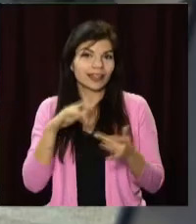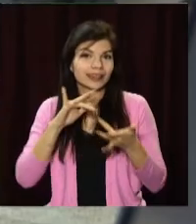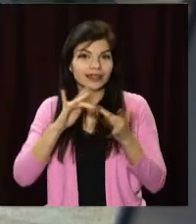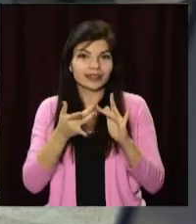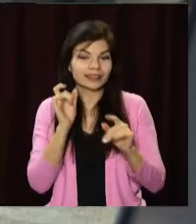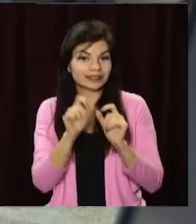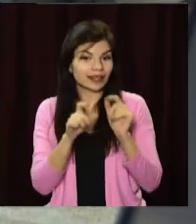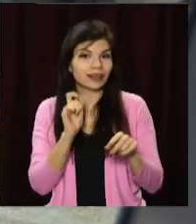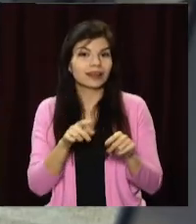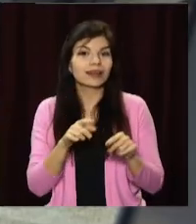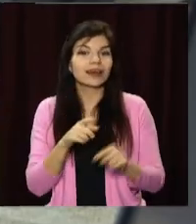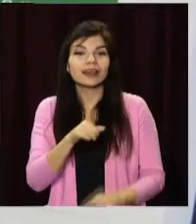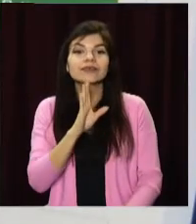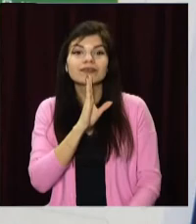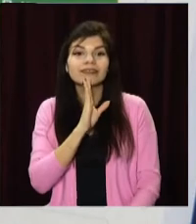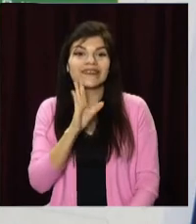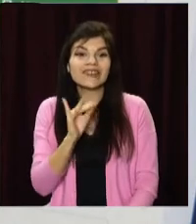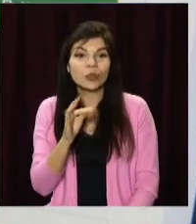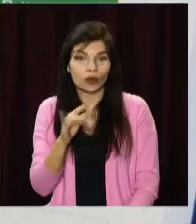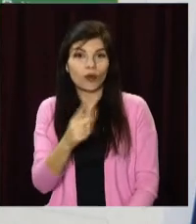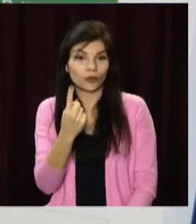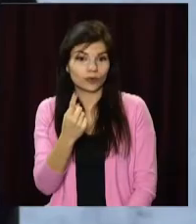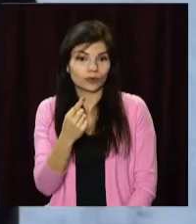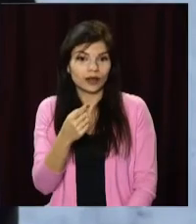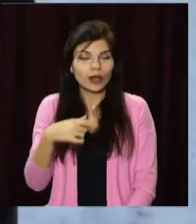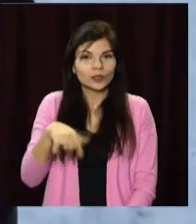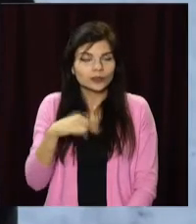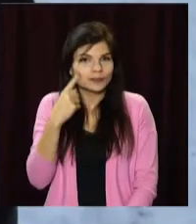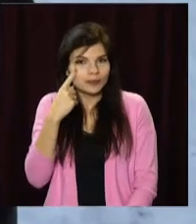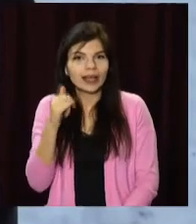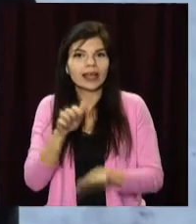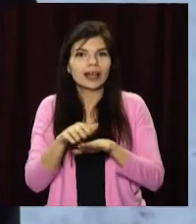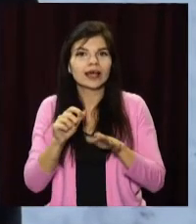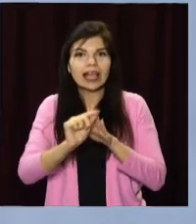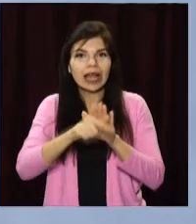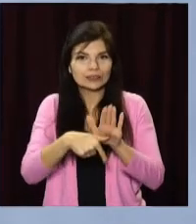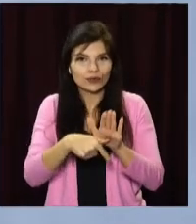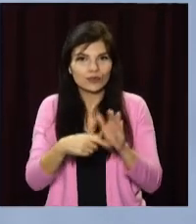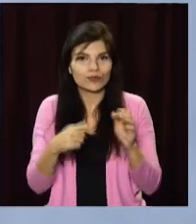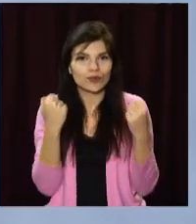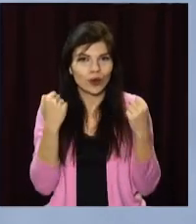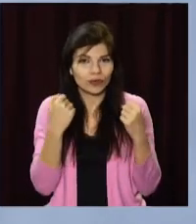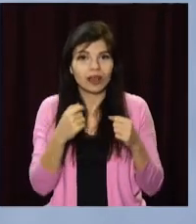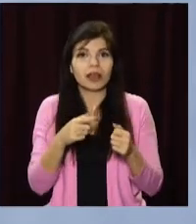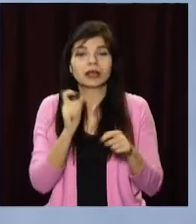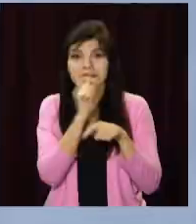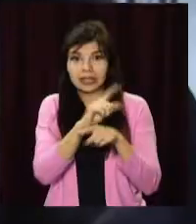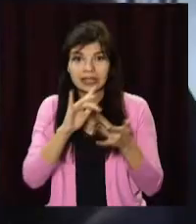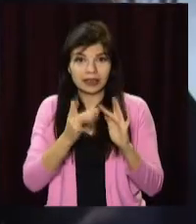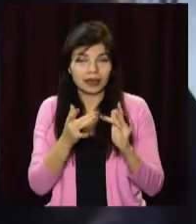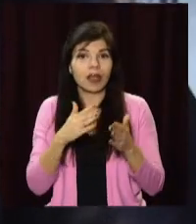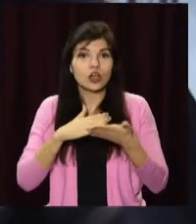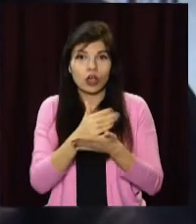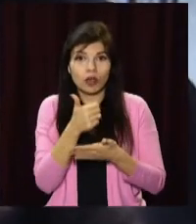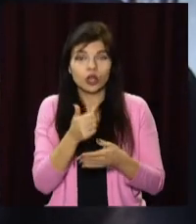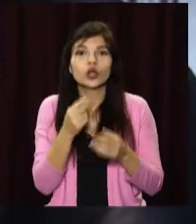Чимало дніпрян користуються перевагами онлайн-шопінгу. Вікторія – одна з них. Сумочку і крисовки заказувала в